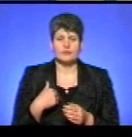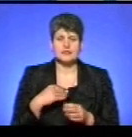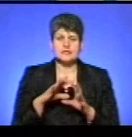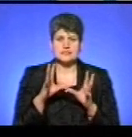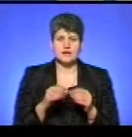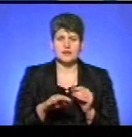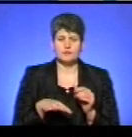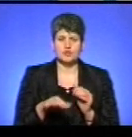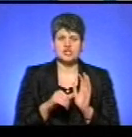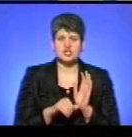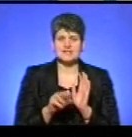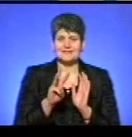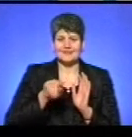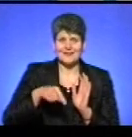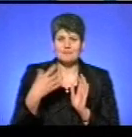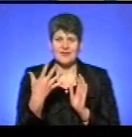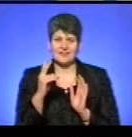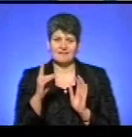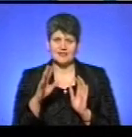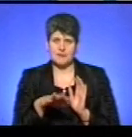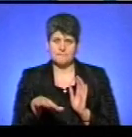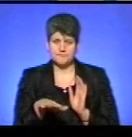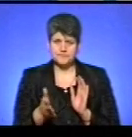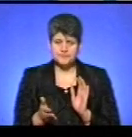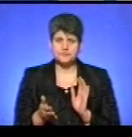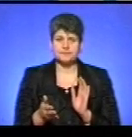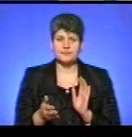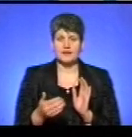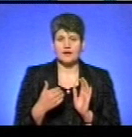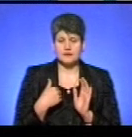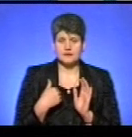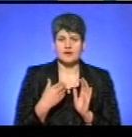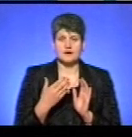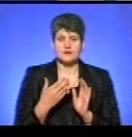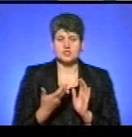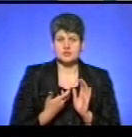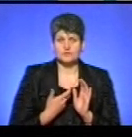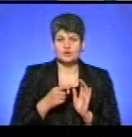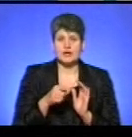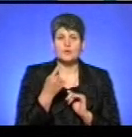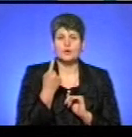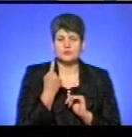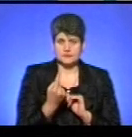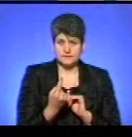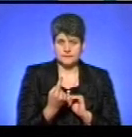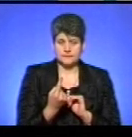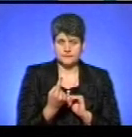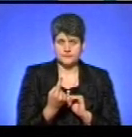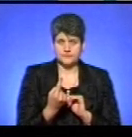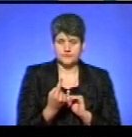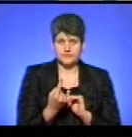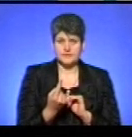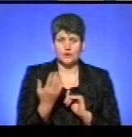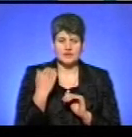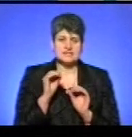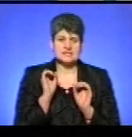площа 63,5. Але я став дівець і проживаю сам. Коли я ставав жовтня